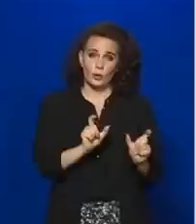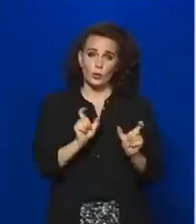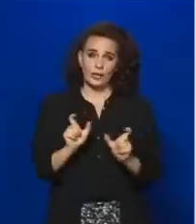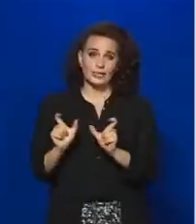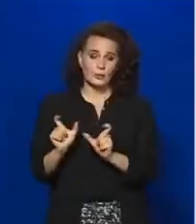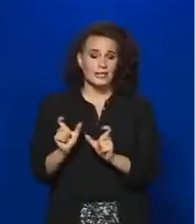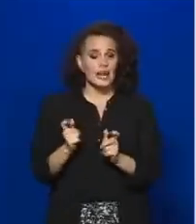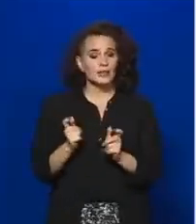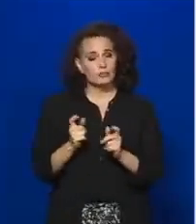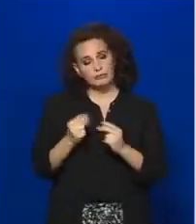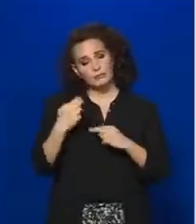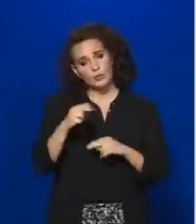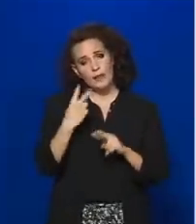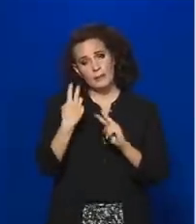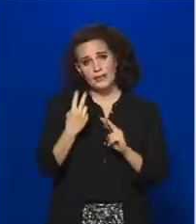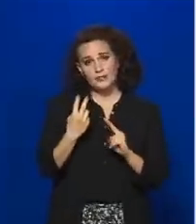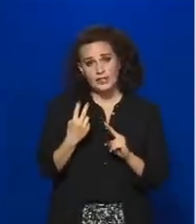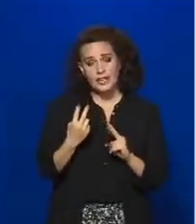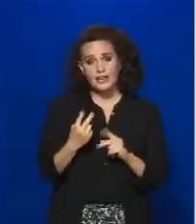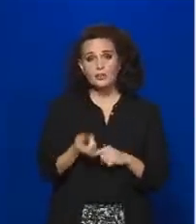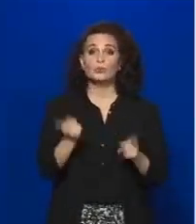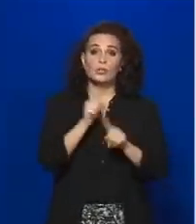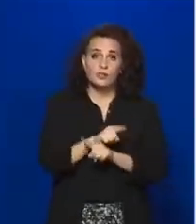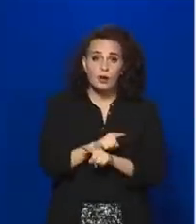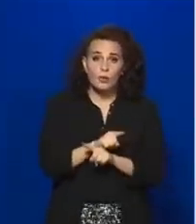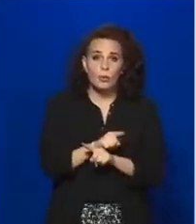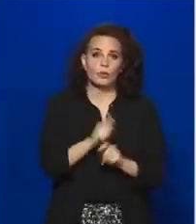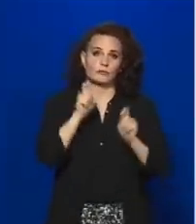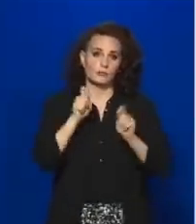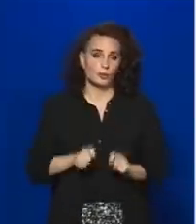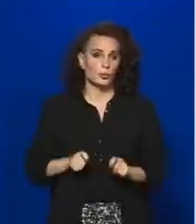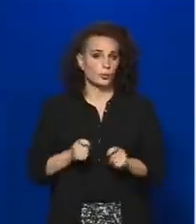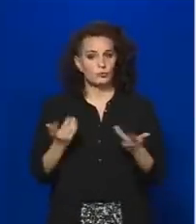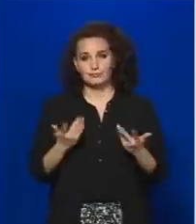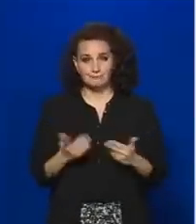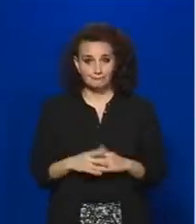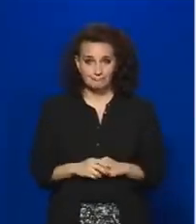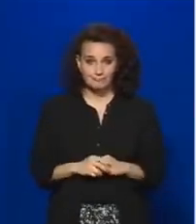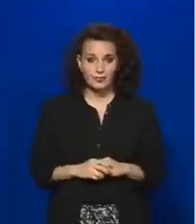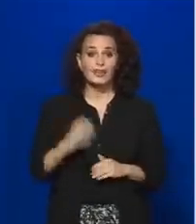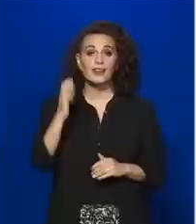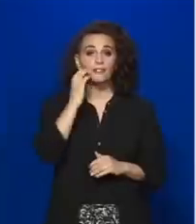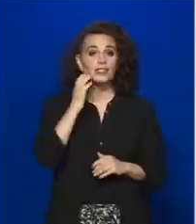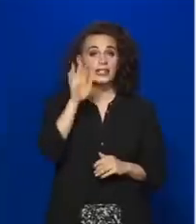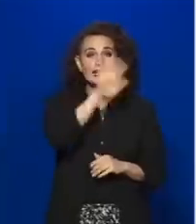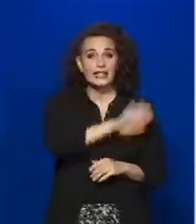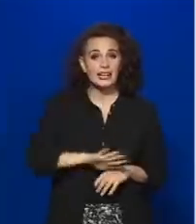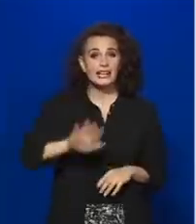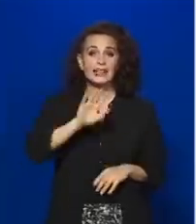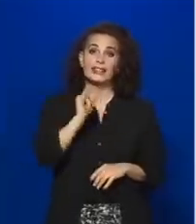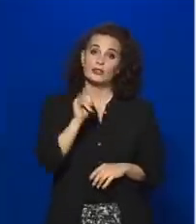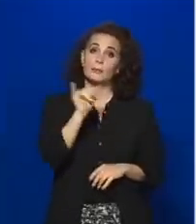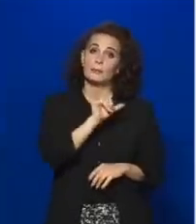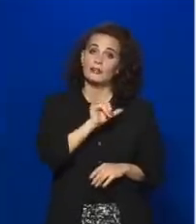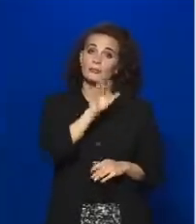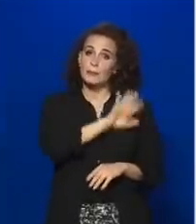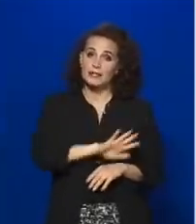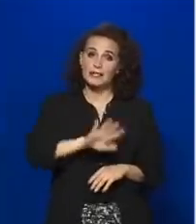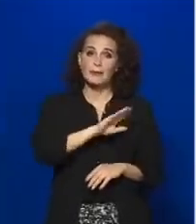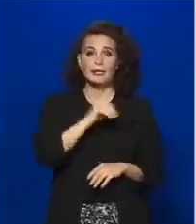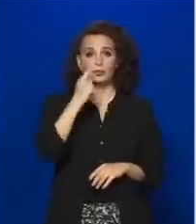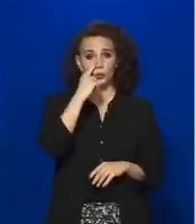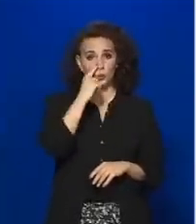érvényben vannak. Ugyanakkor arról született döntés, hogy vidéken és Pest megyében június 1